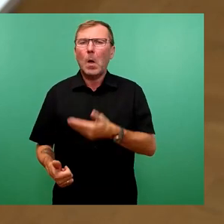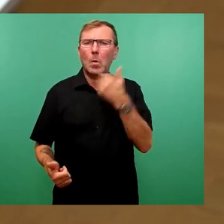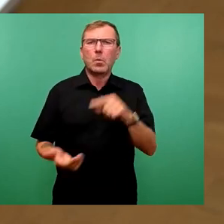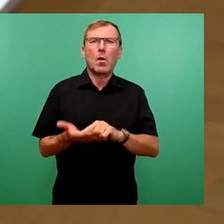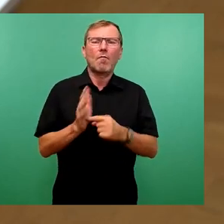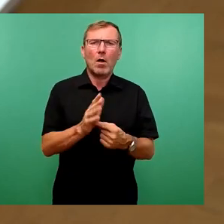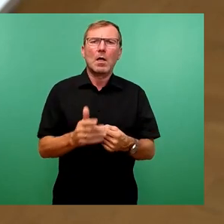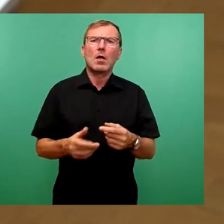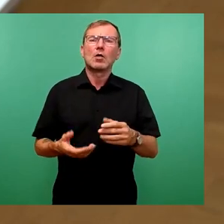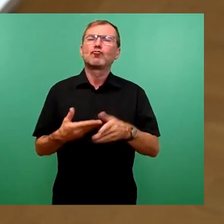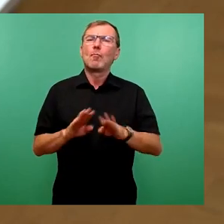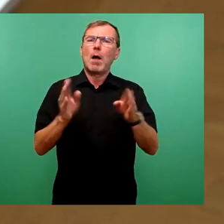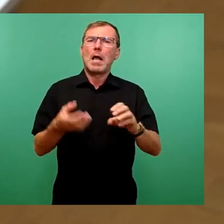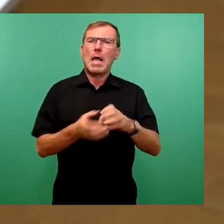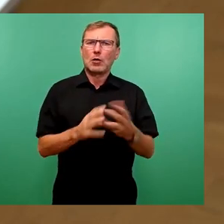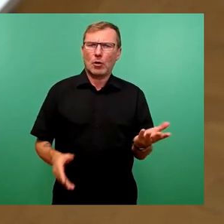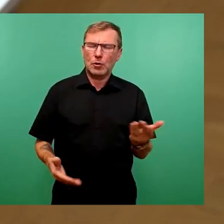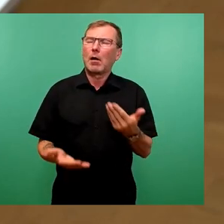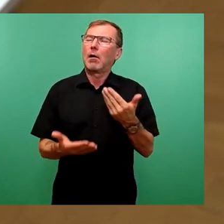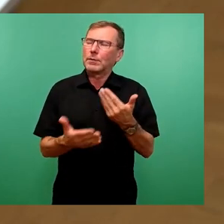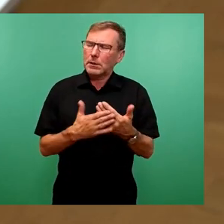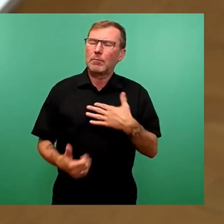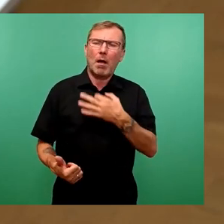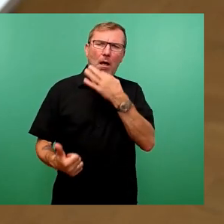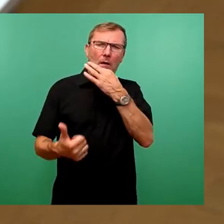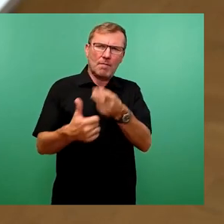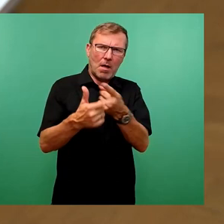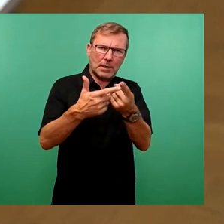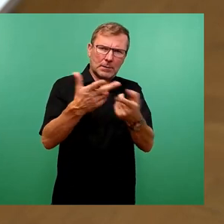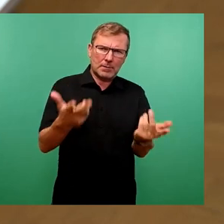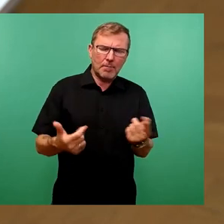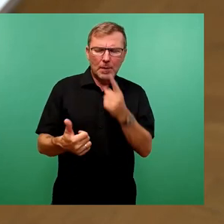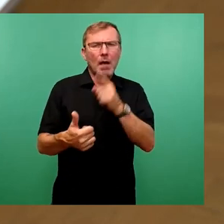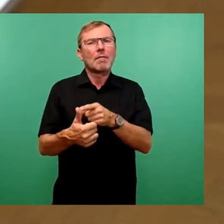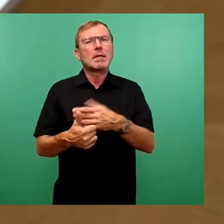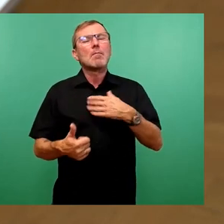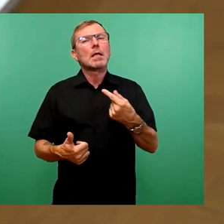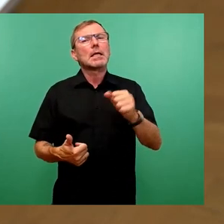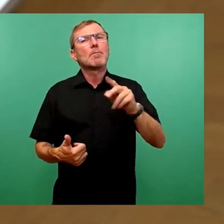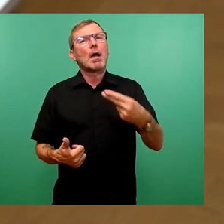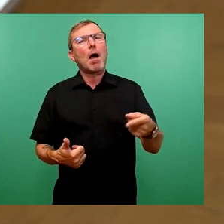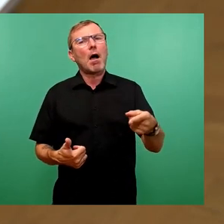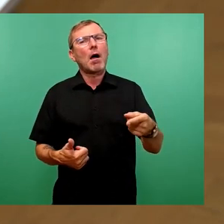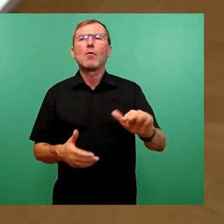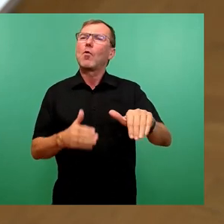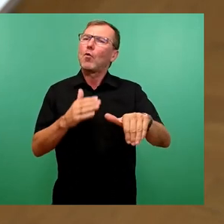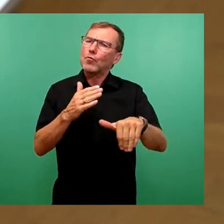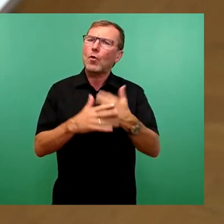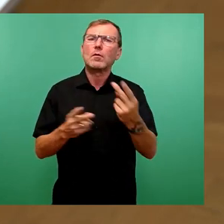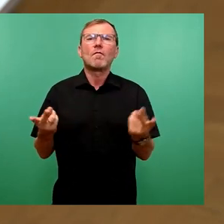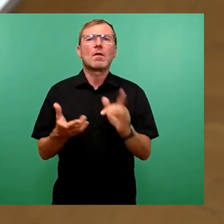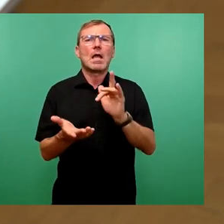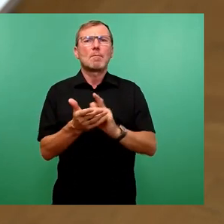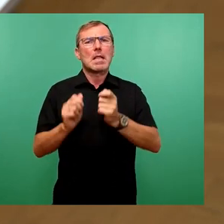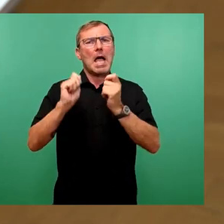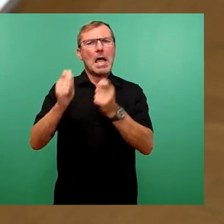Klotsche. Dazu habe ich jetzt folgende Fragen. Wann wird die Bäder GmbH einen erneuten Fördermittelantrag bei